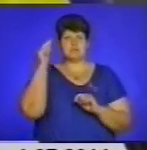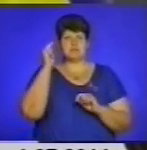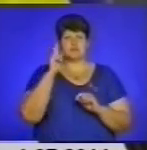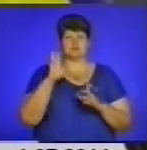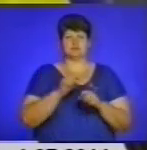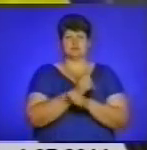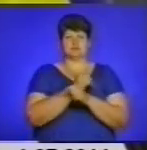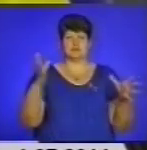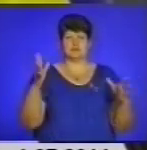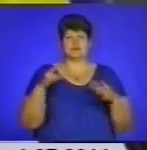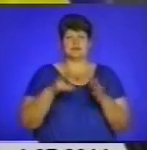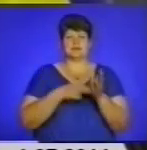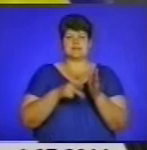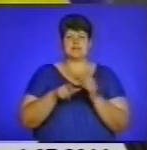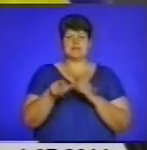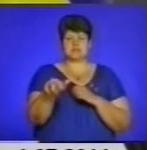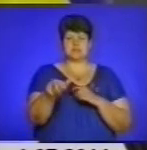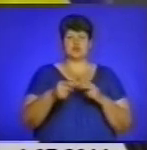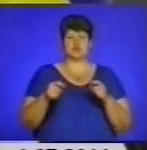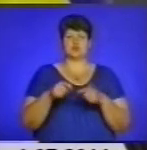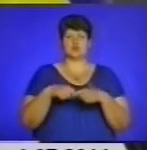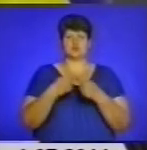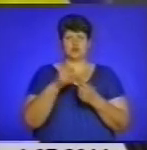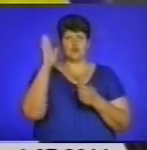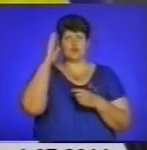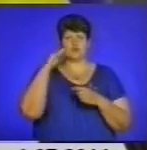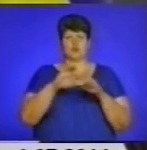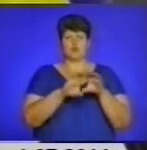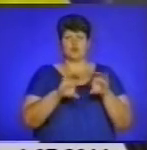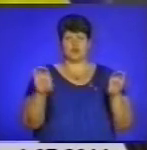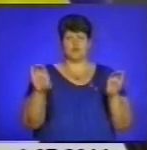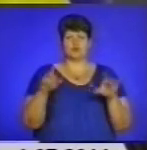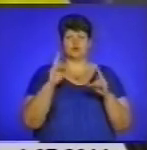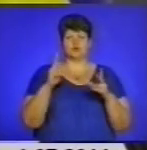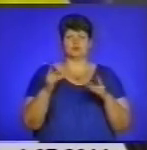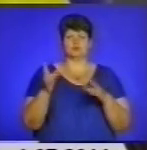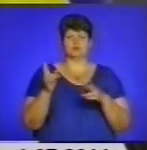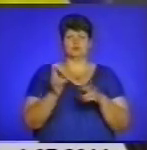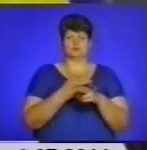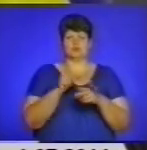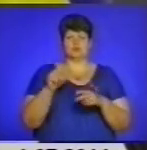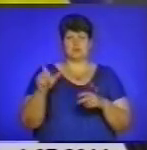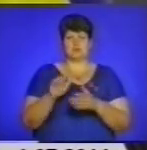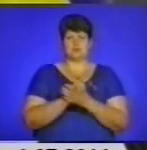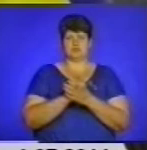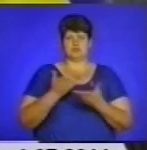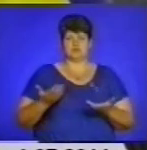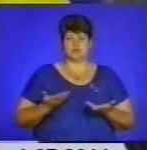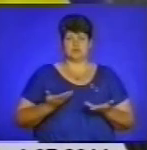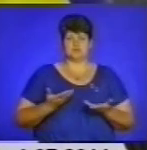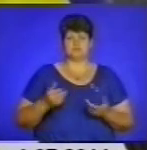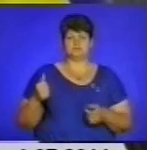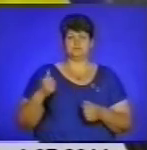залізницю, руйнує водопроводи, хто позбавив людей нормального мирного життя. Збройні сили